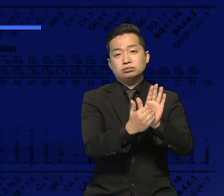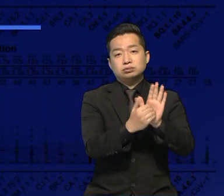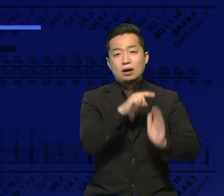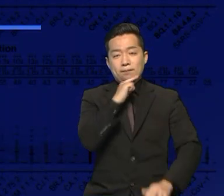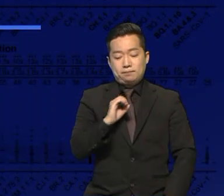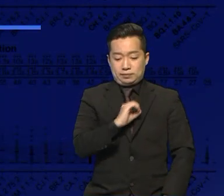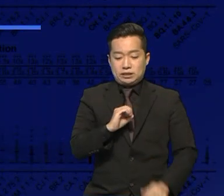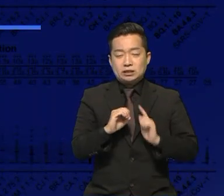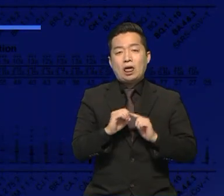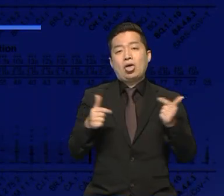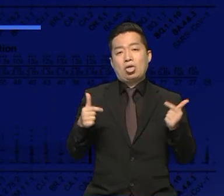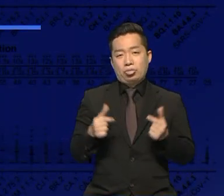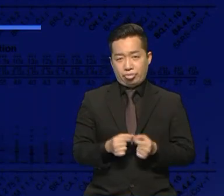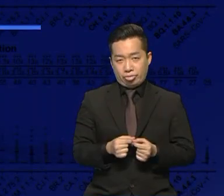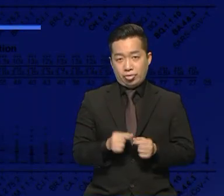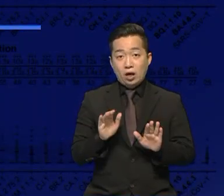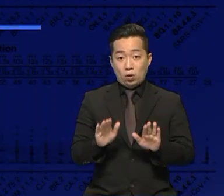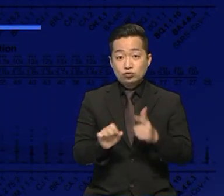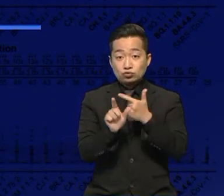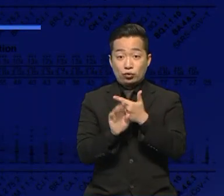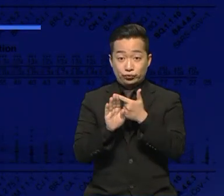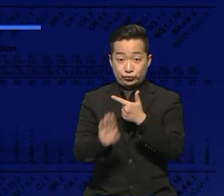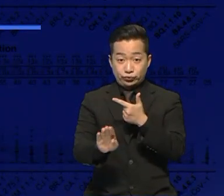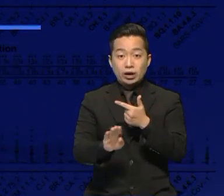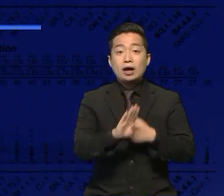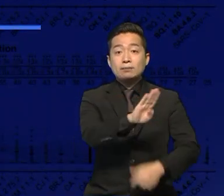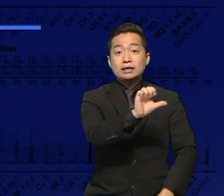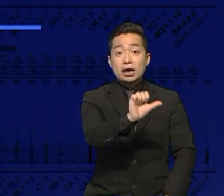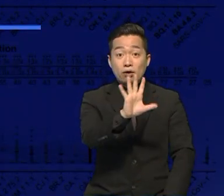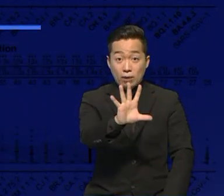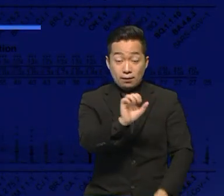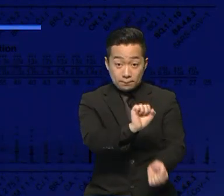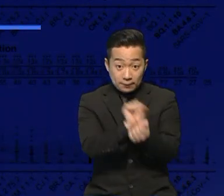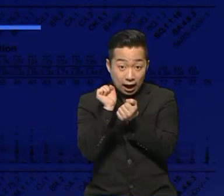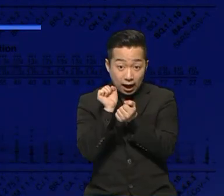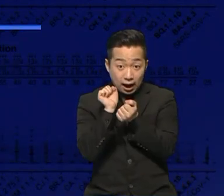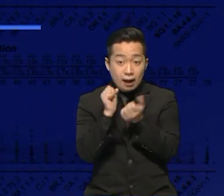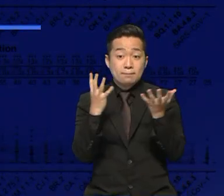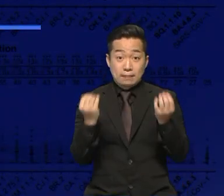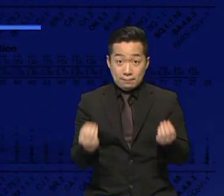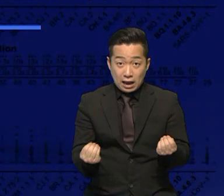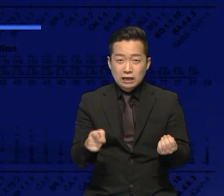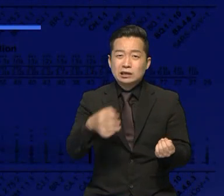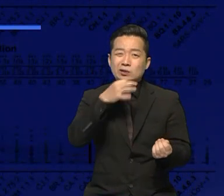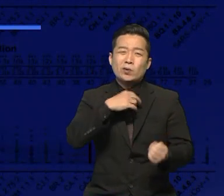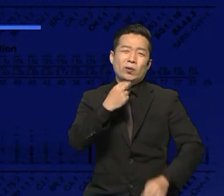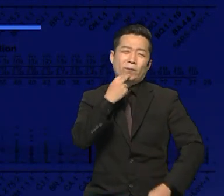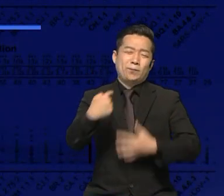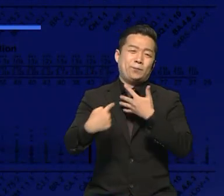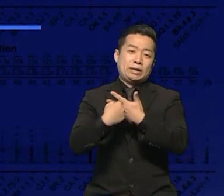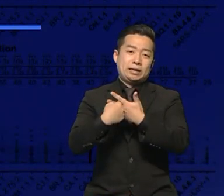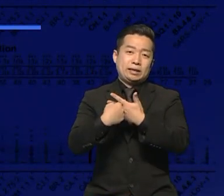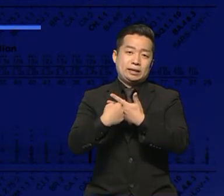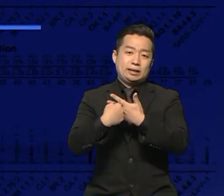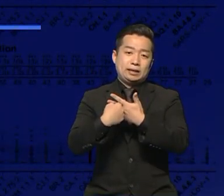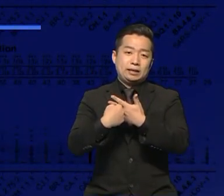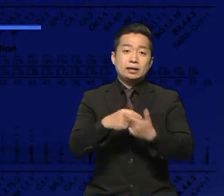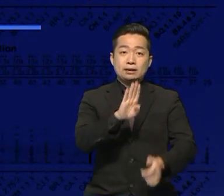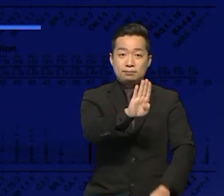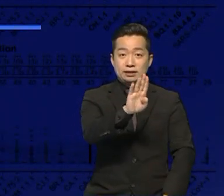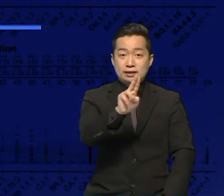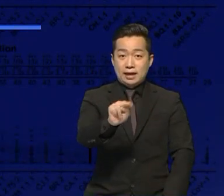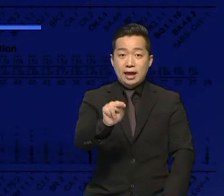적겠고 올해 하반기 BAO에 걸렸던 사람은 중화 항체 양은 많지만 효과가 떨어지니까 BN1